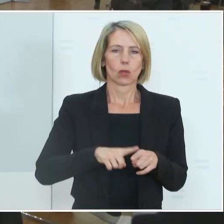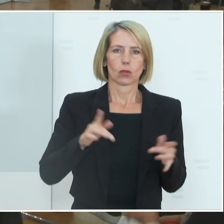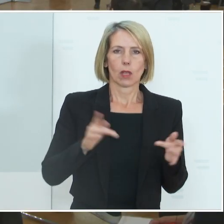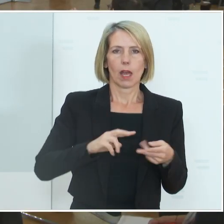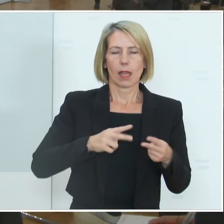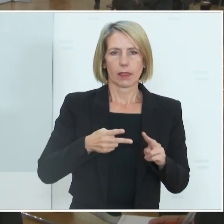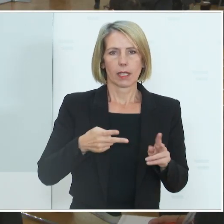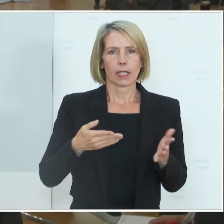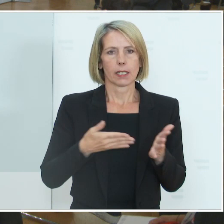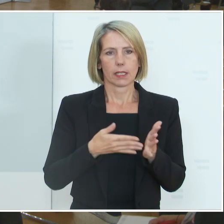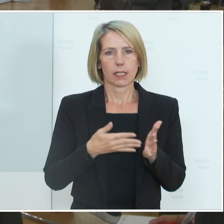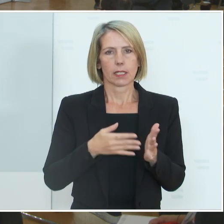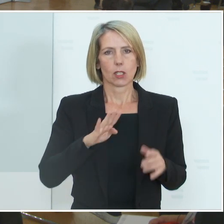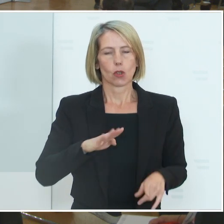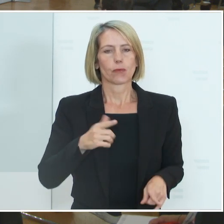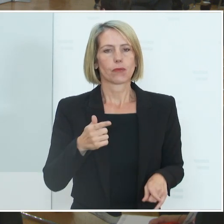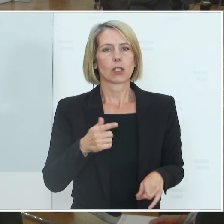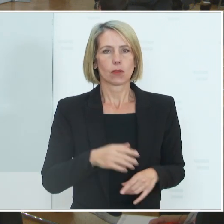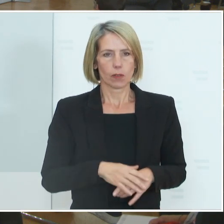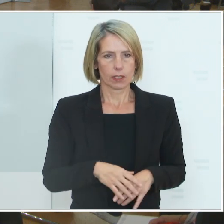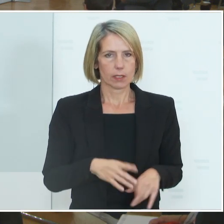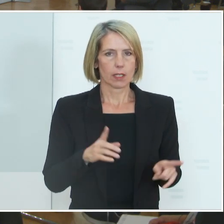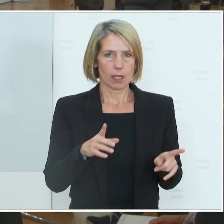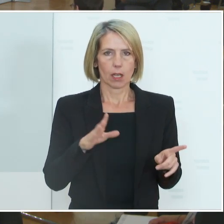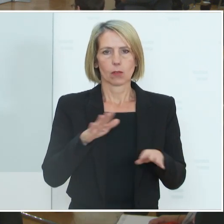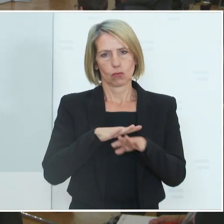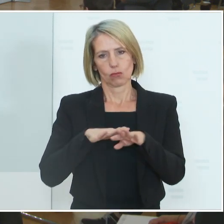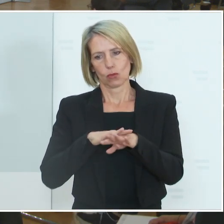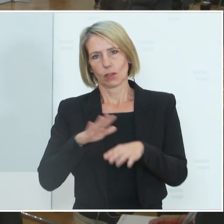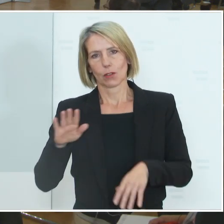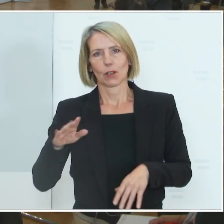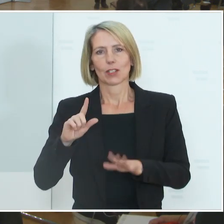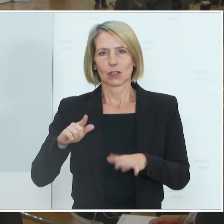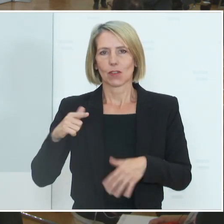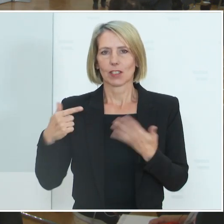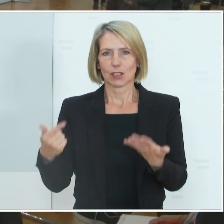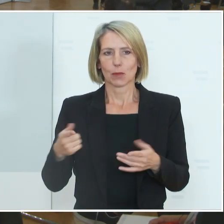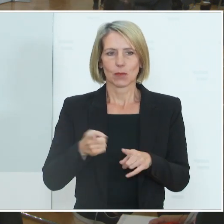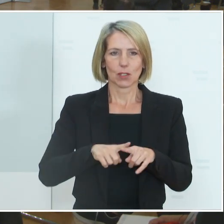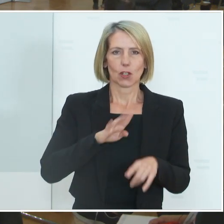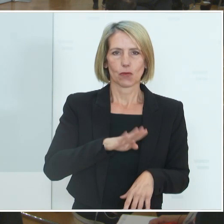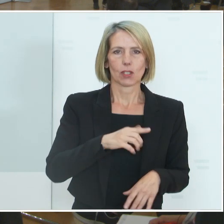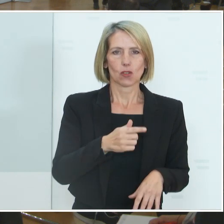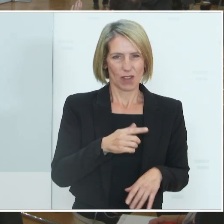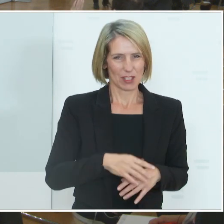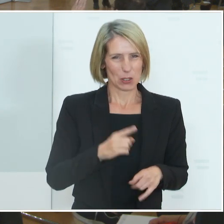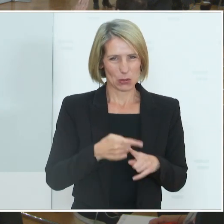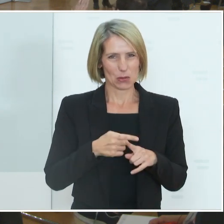24. Entschuldigung, Kriegen, Gottes Willen. PCR 72 und Antigentest 24 Stunden, ja.